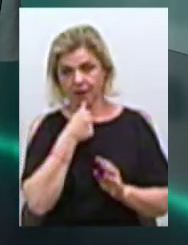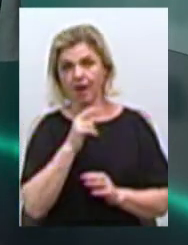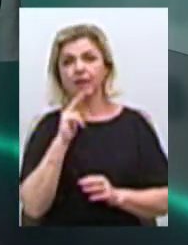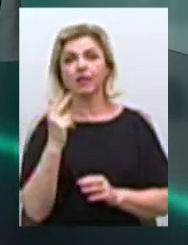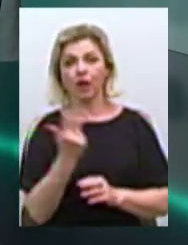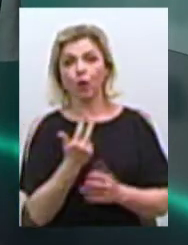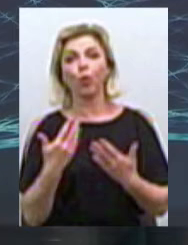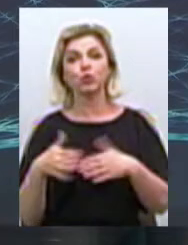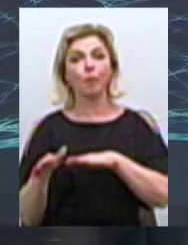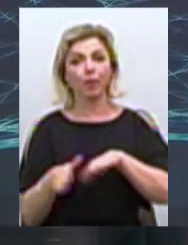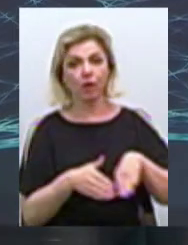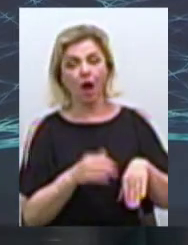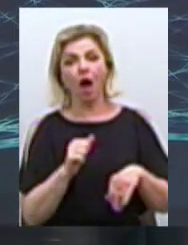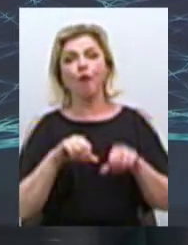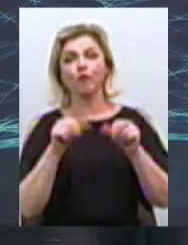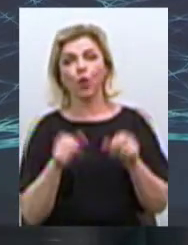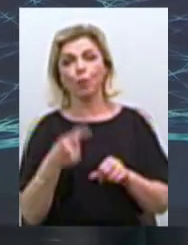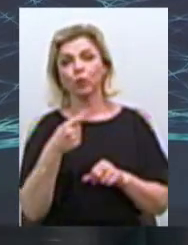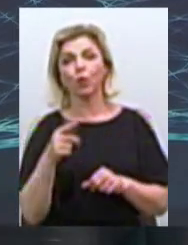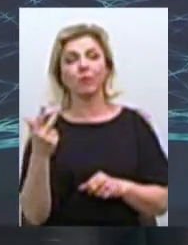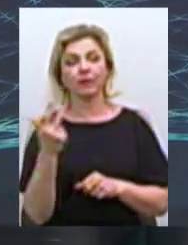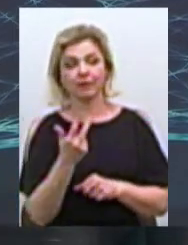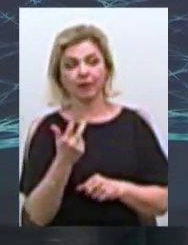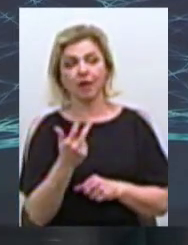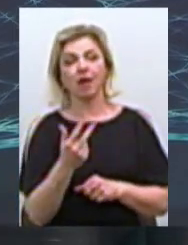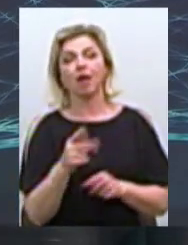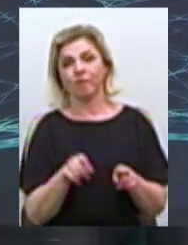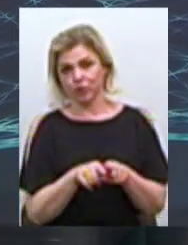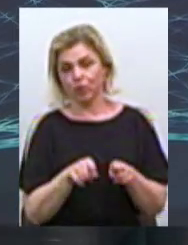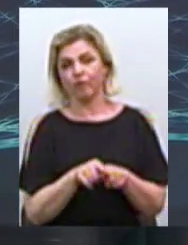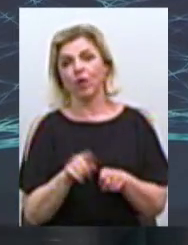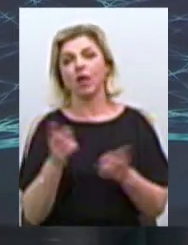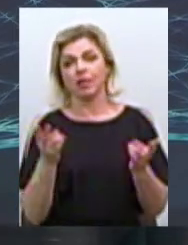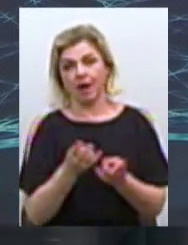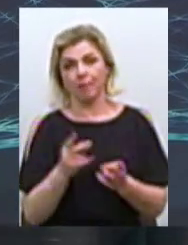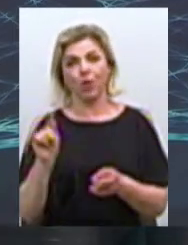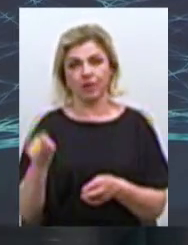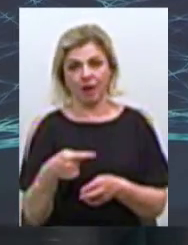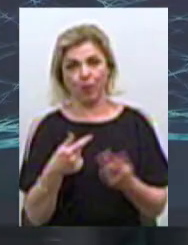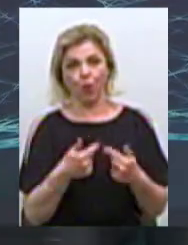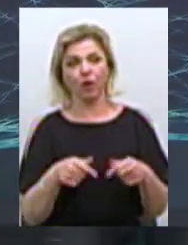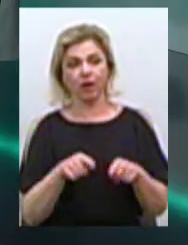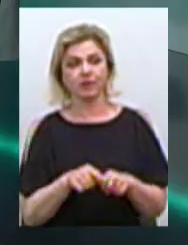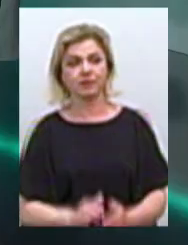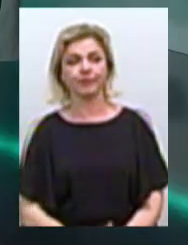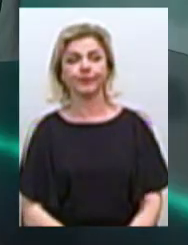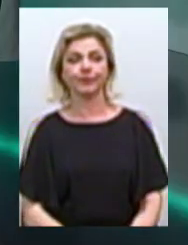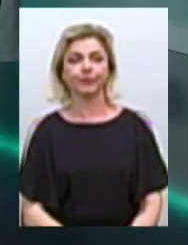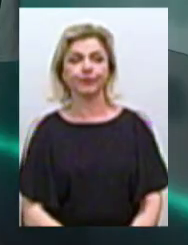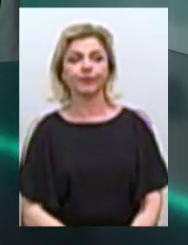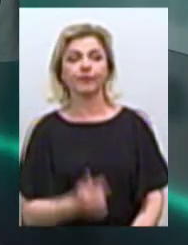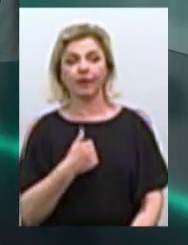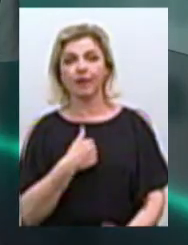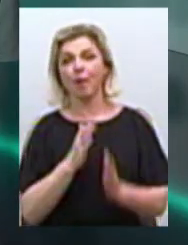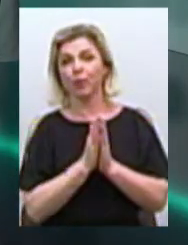минуло, а форму номер 3 все одне потребує цій організації. Я прошу вибачення.